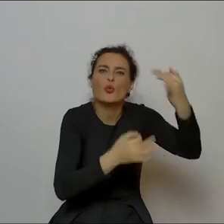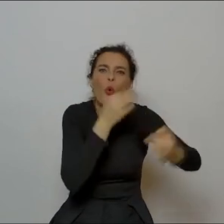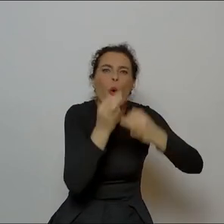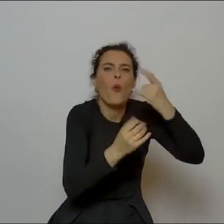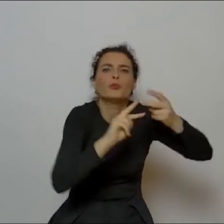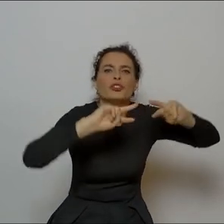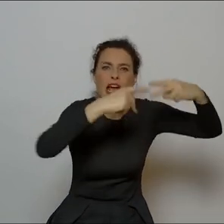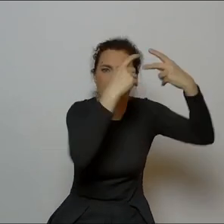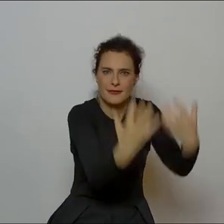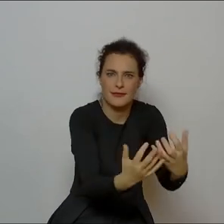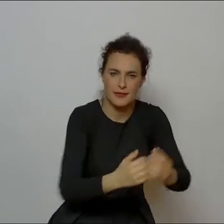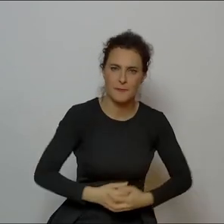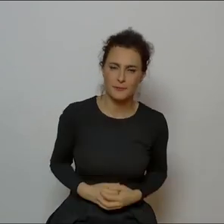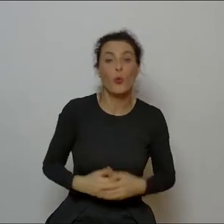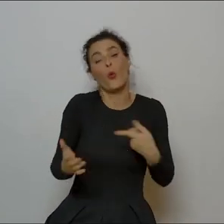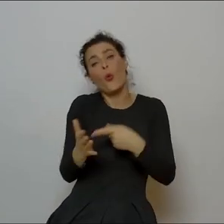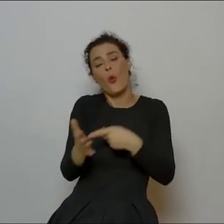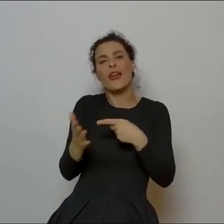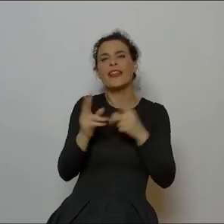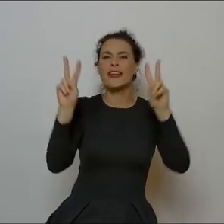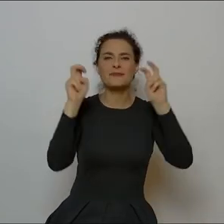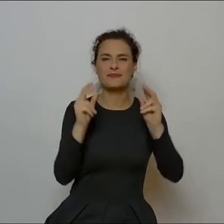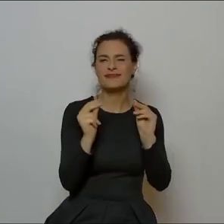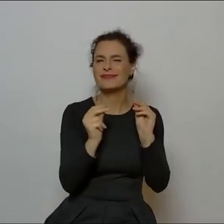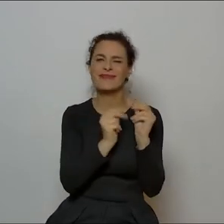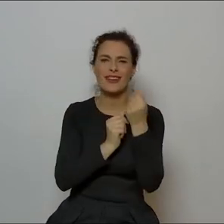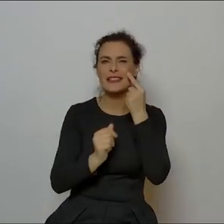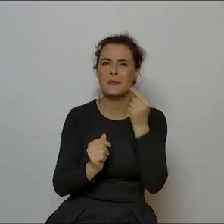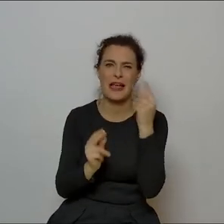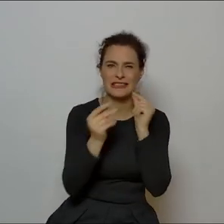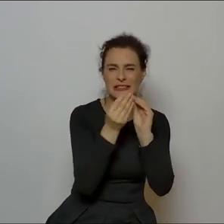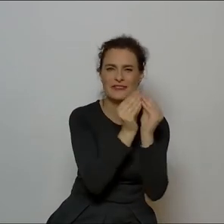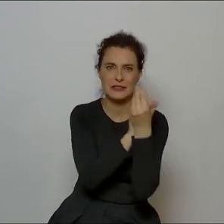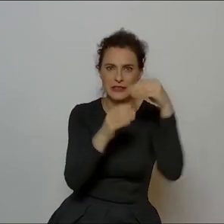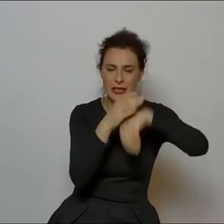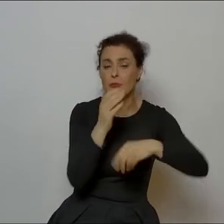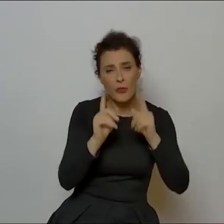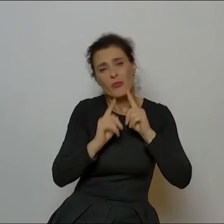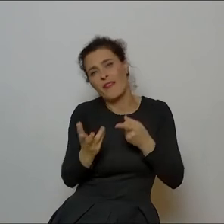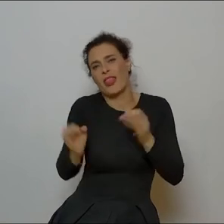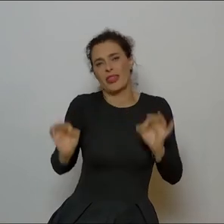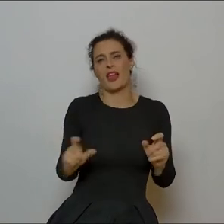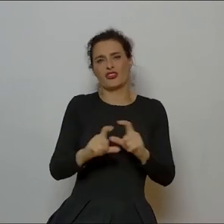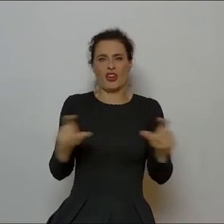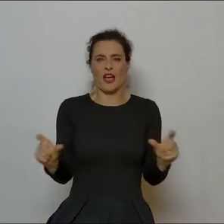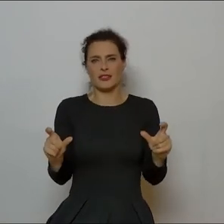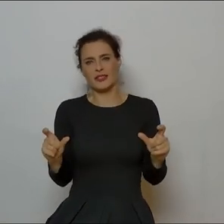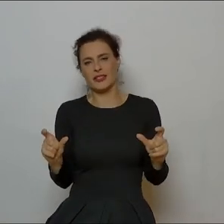i bardziej o takie niuanse mi chodzi, bo czasy rzeczywiście są